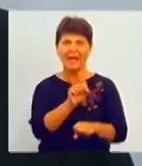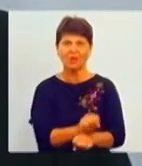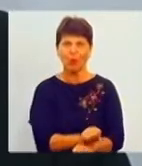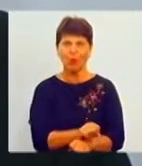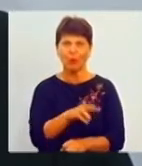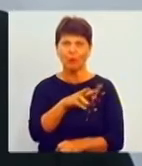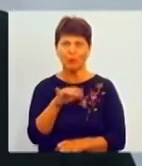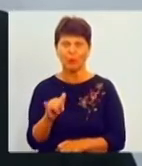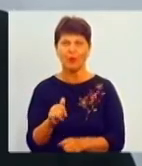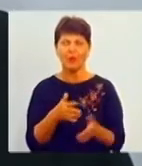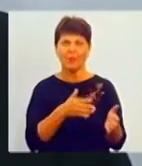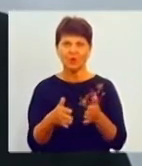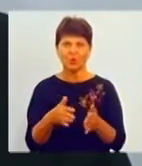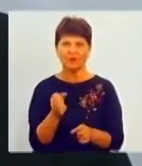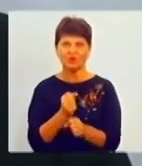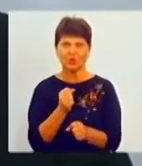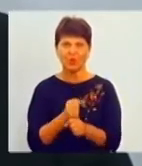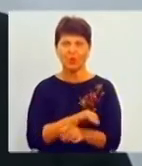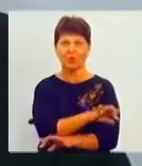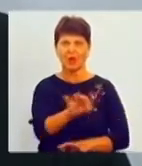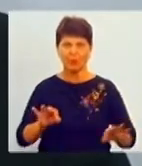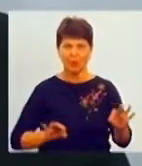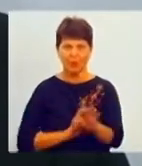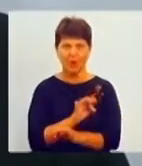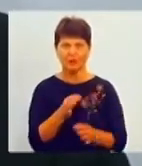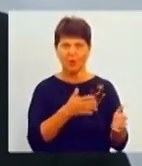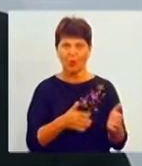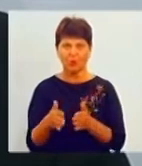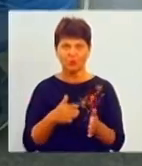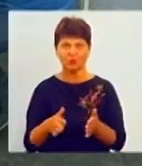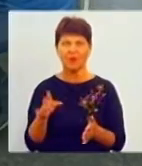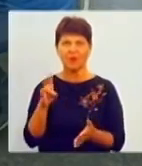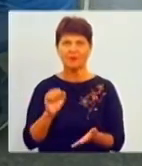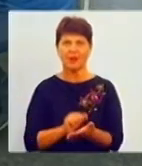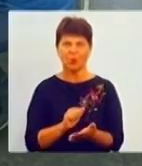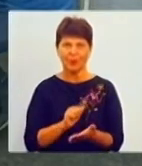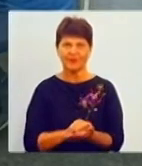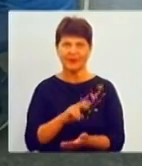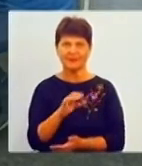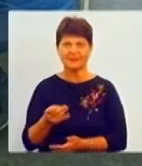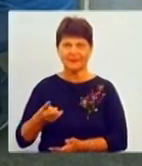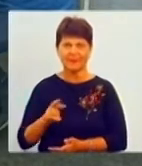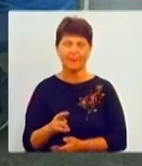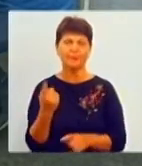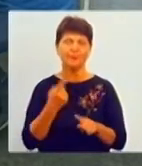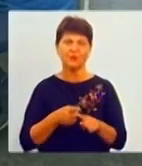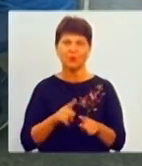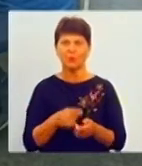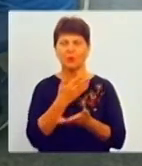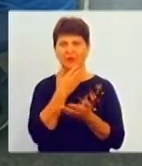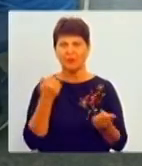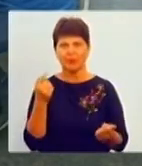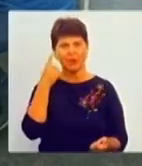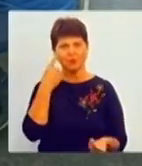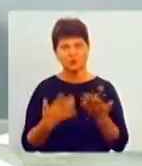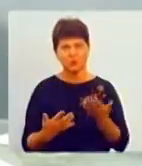ведуться підготовчі роботи, готується проєктна документація, тому нема сумніву в тому,